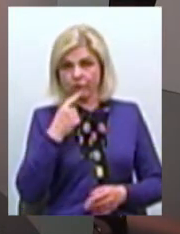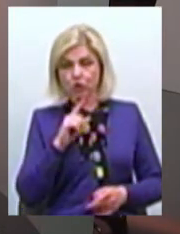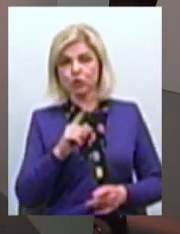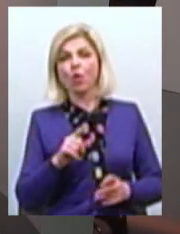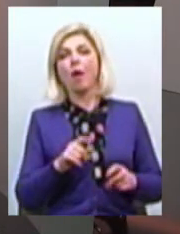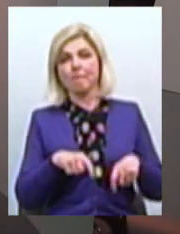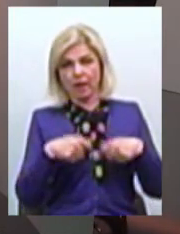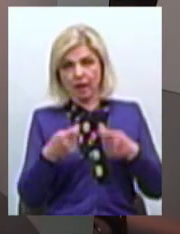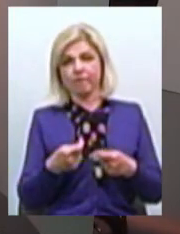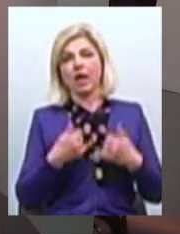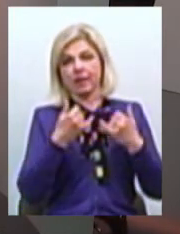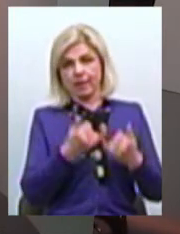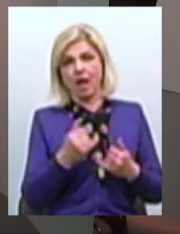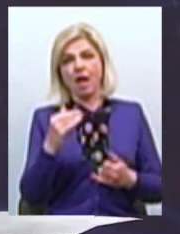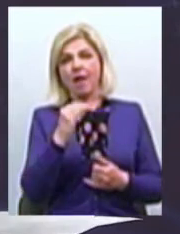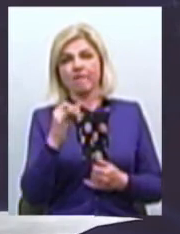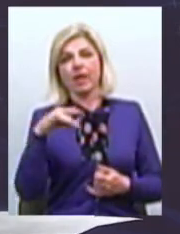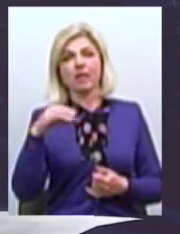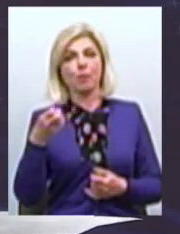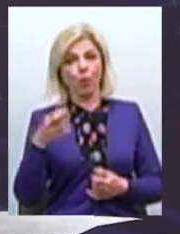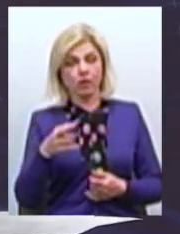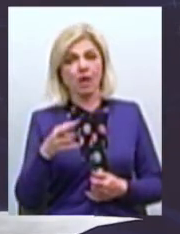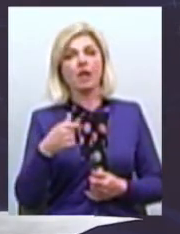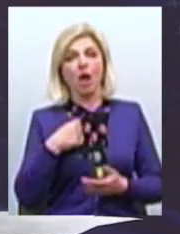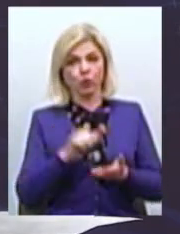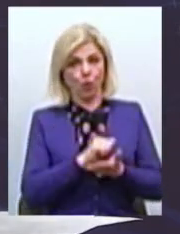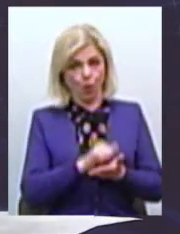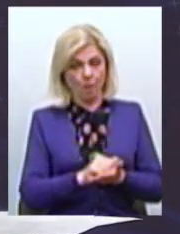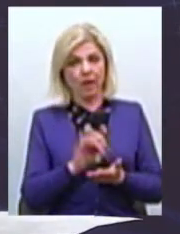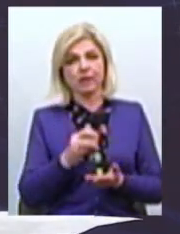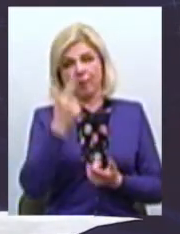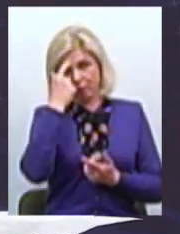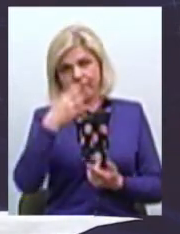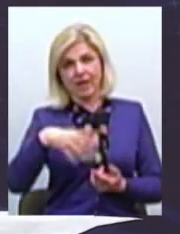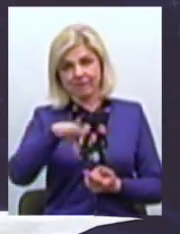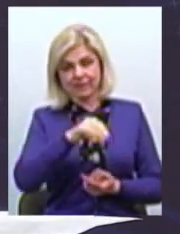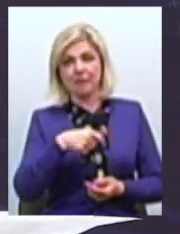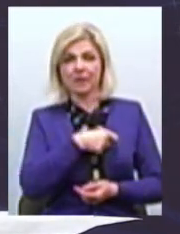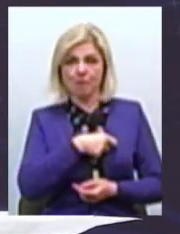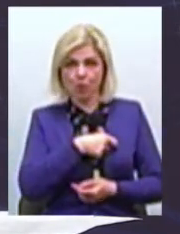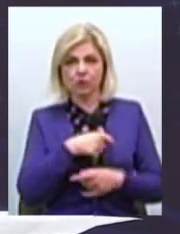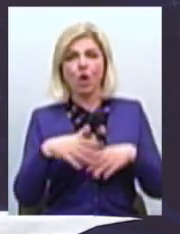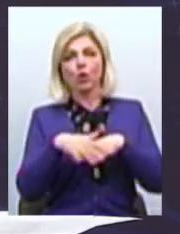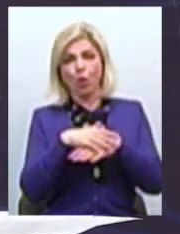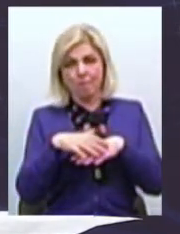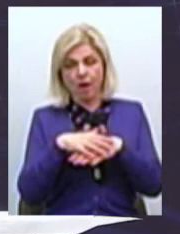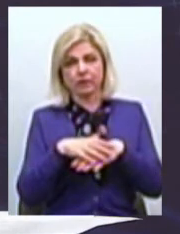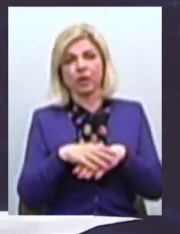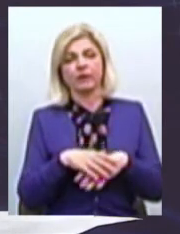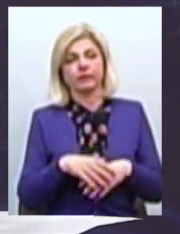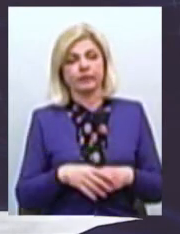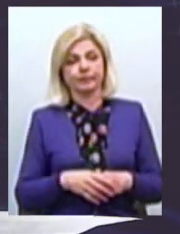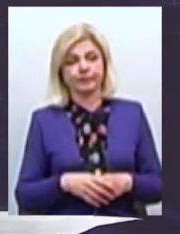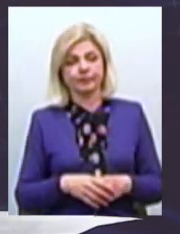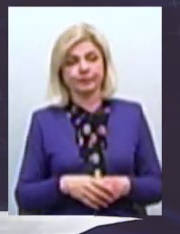я вивчила всі документи, хочу повідомити всій громаді і депутатам міської ради Які, на мою думку, дали дещо,